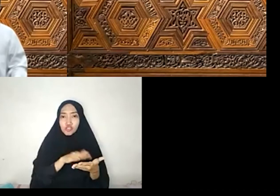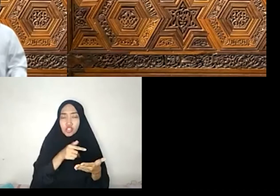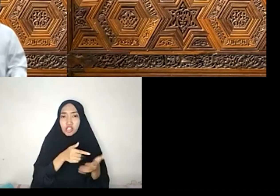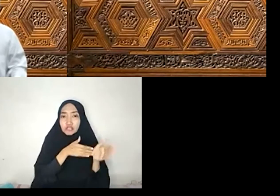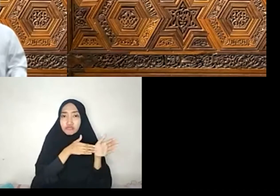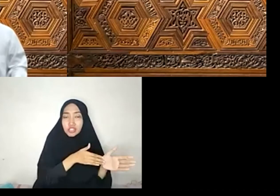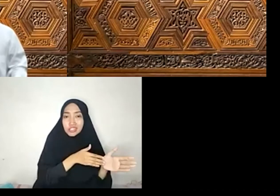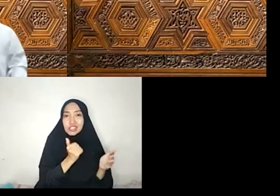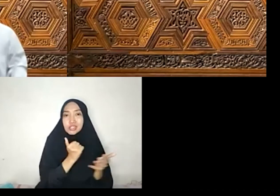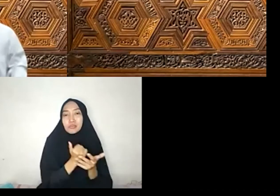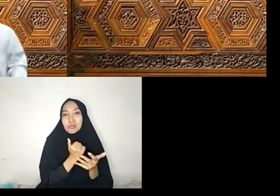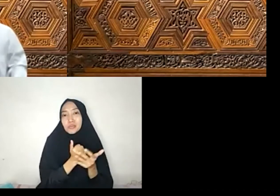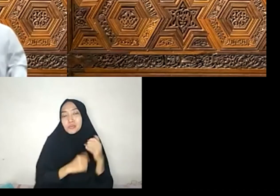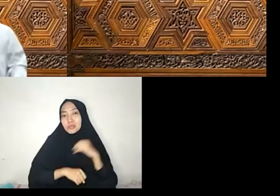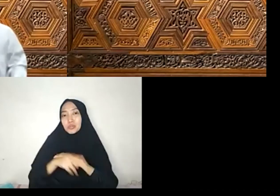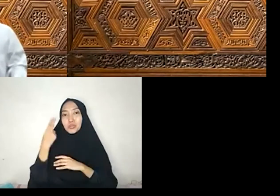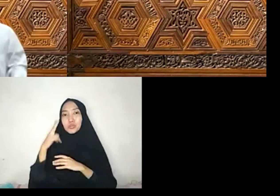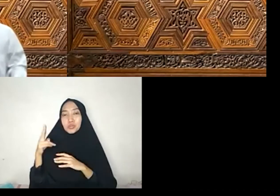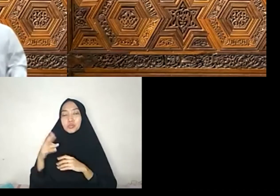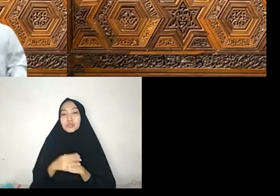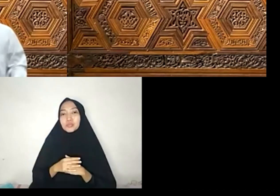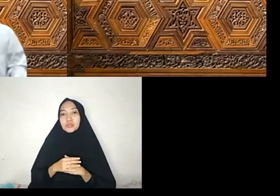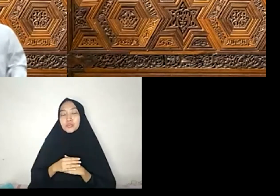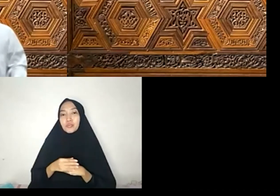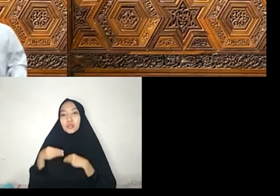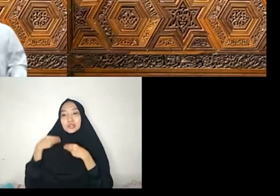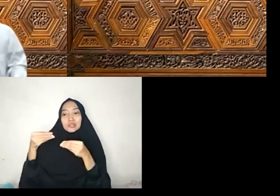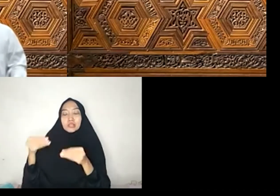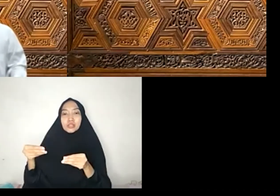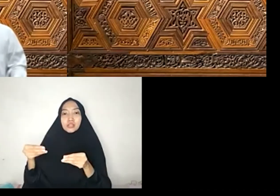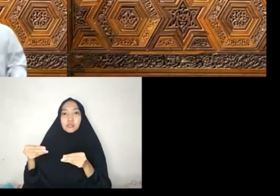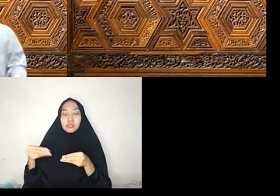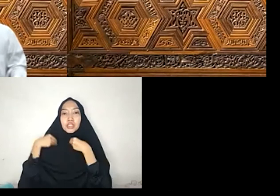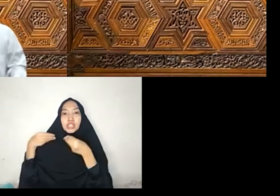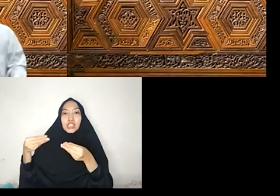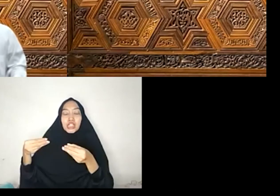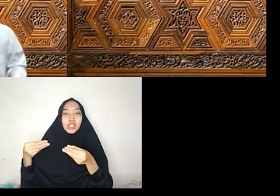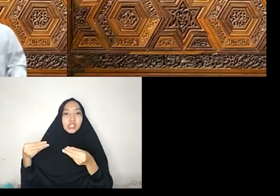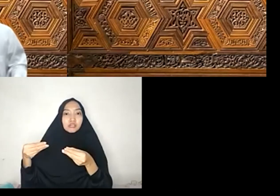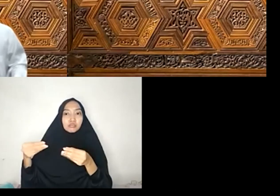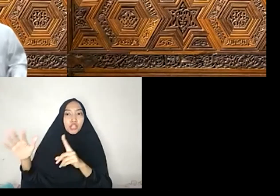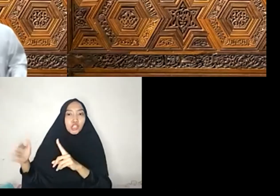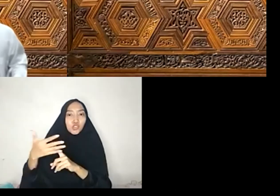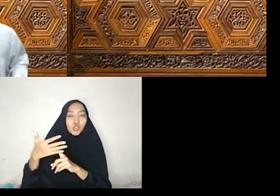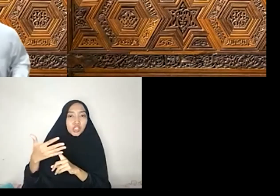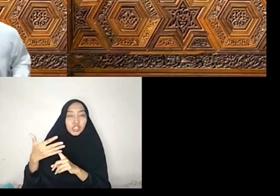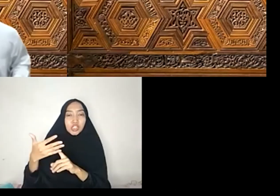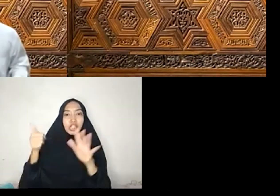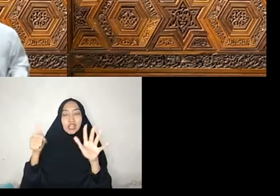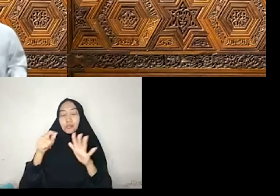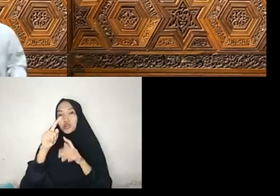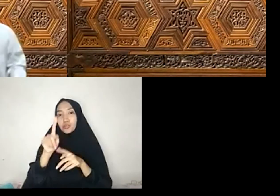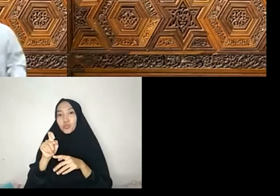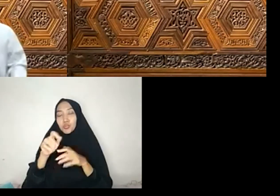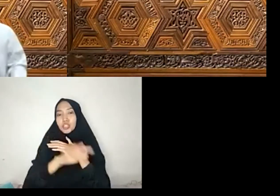hadir Untuk menjamin Mewujudkan Dan sekaligus melindungi Enam kebutuhan dasar